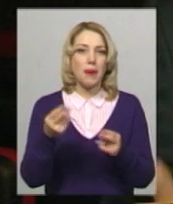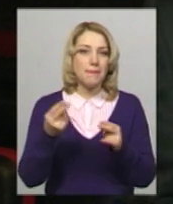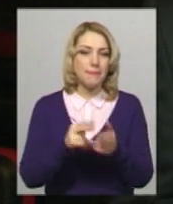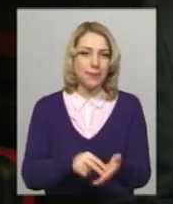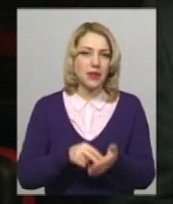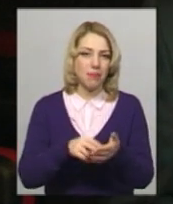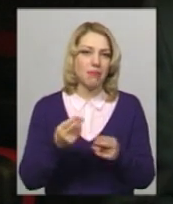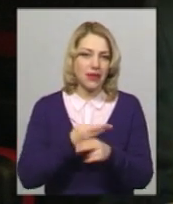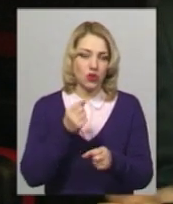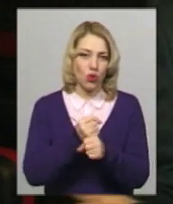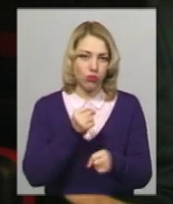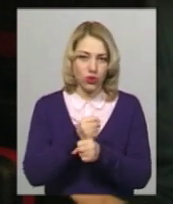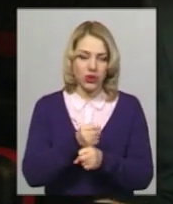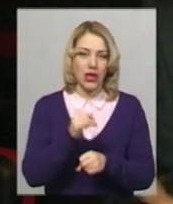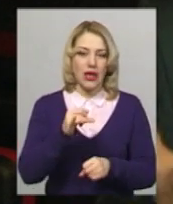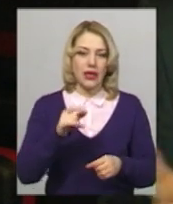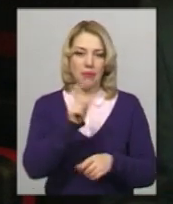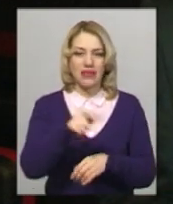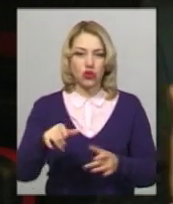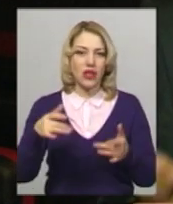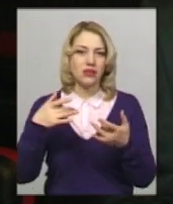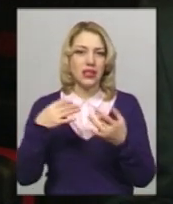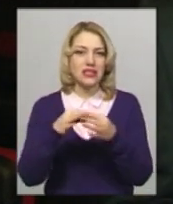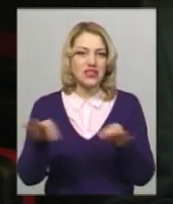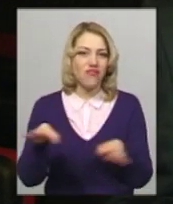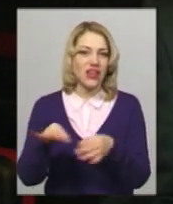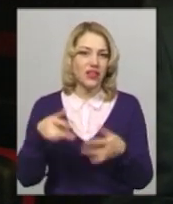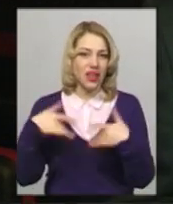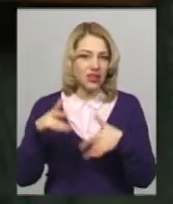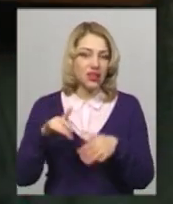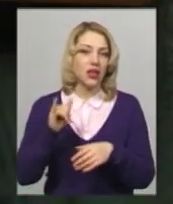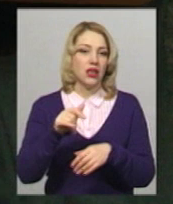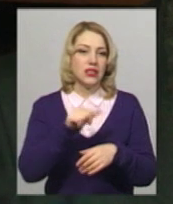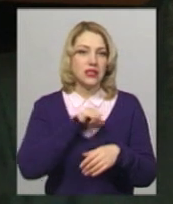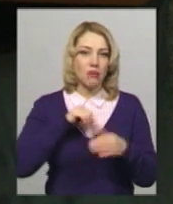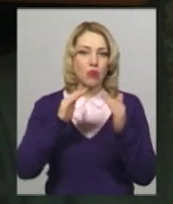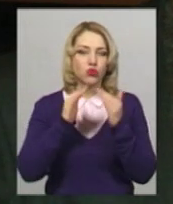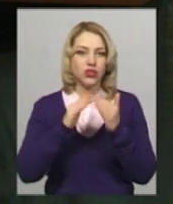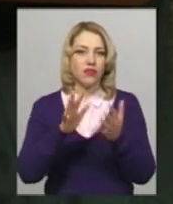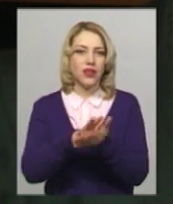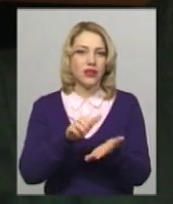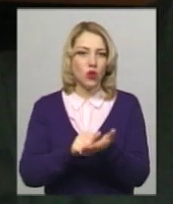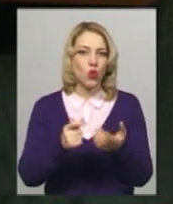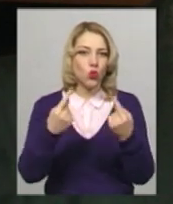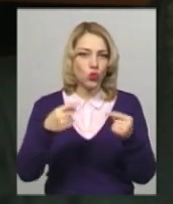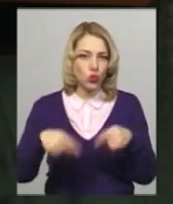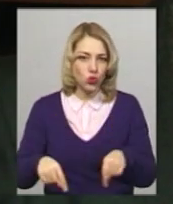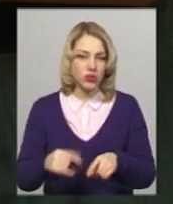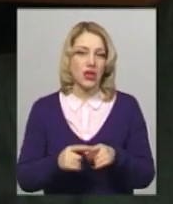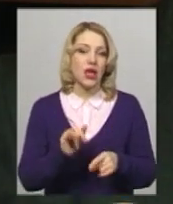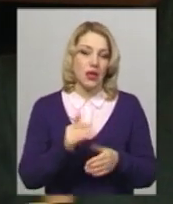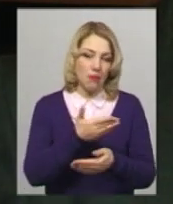персонал звільнений, самі ці будівлі руйнуються. Ми плануємо відновити